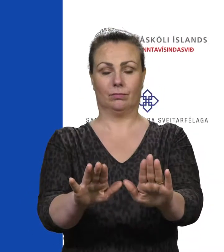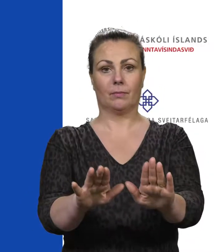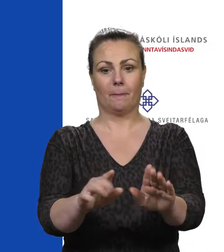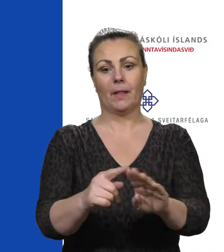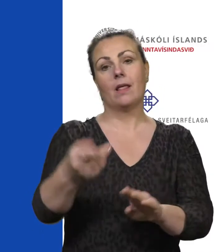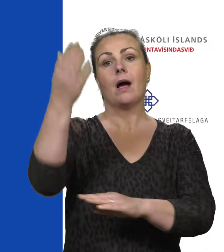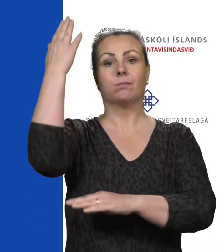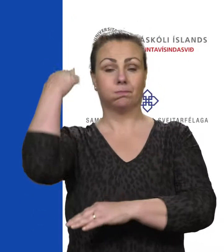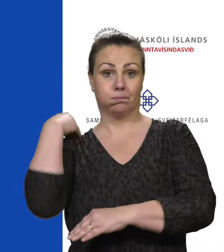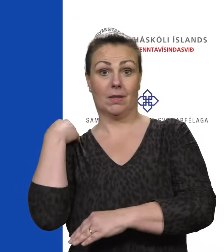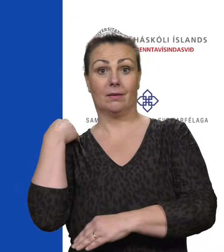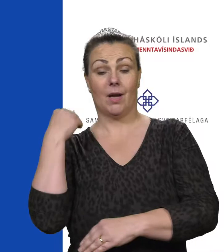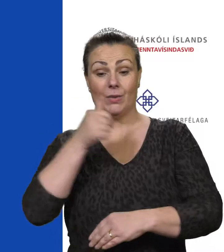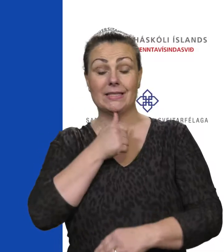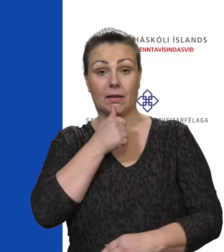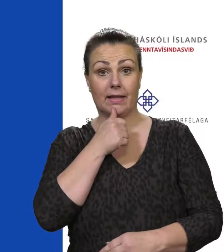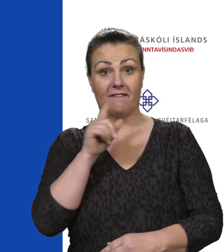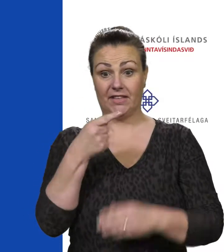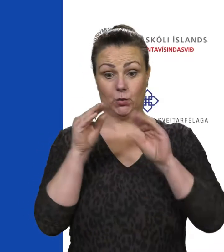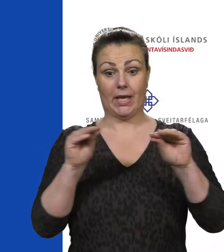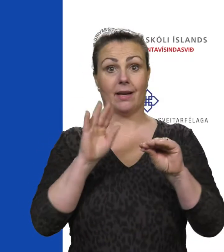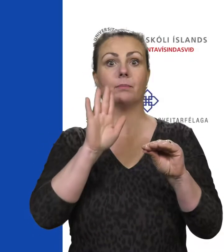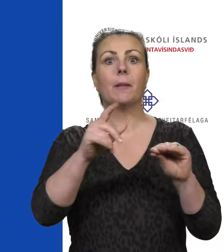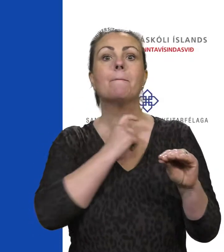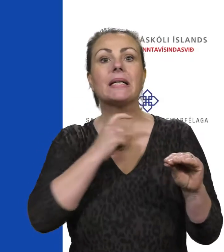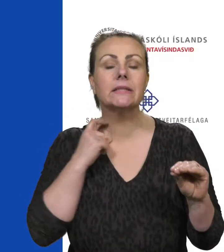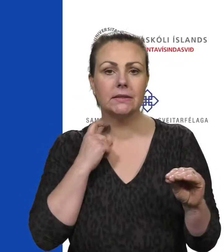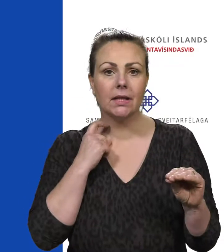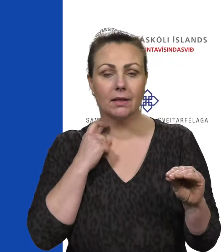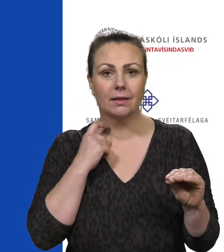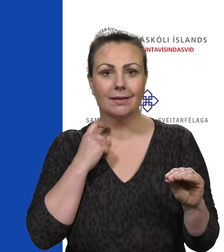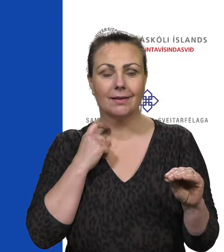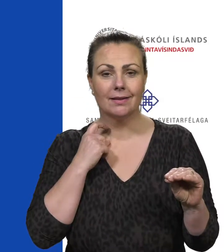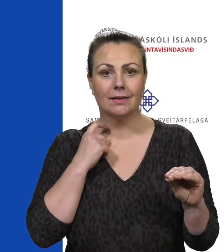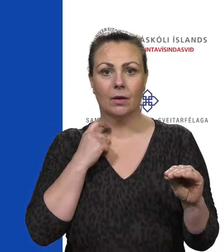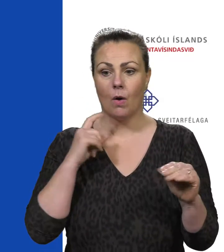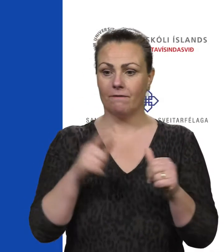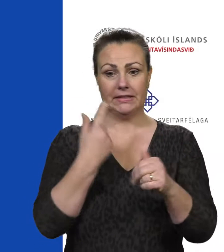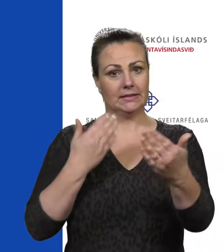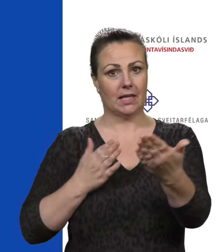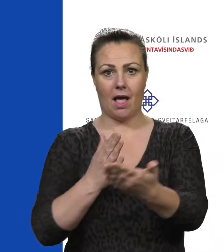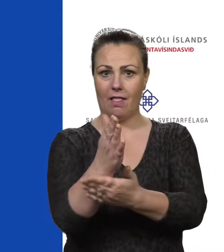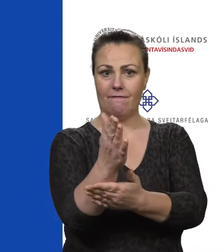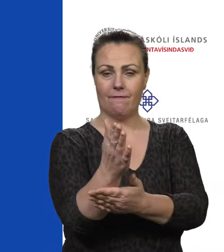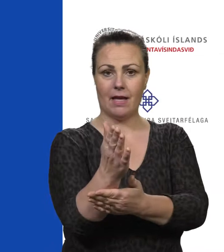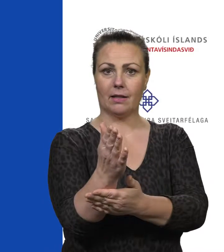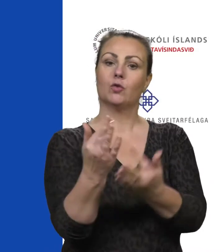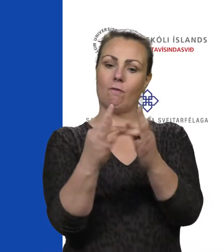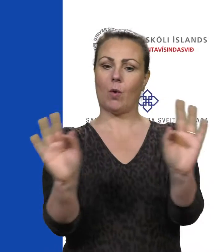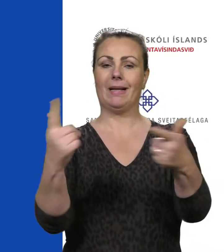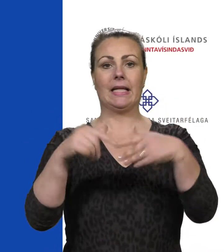sem voru upphaflega kennarastjættirn Íslandi. Og þá var fyrst að formlega kennslaðarferðin var prétikunni